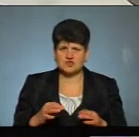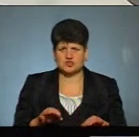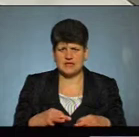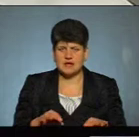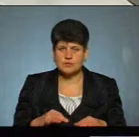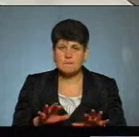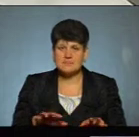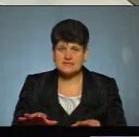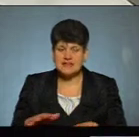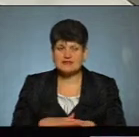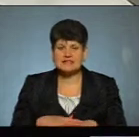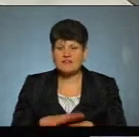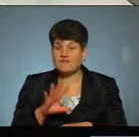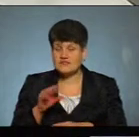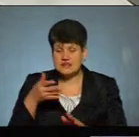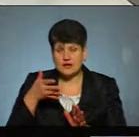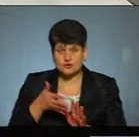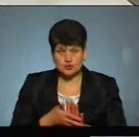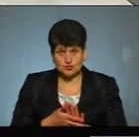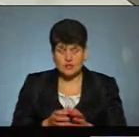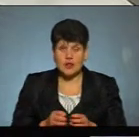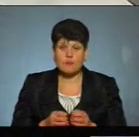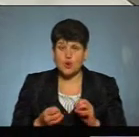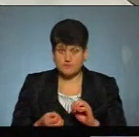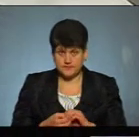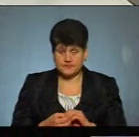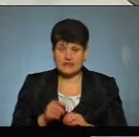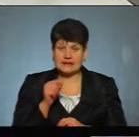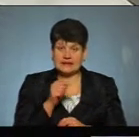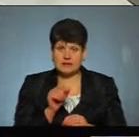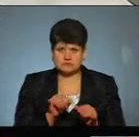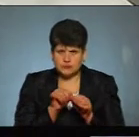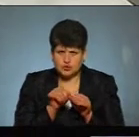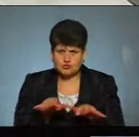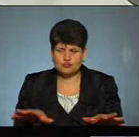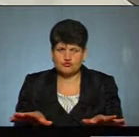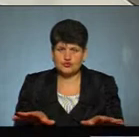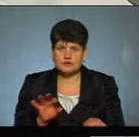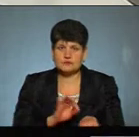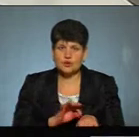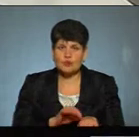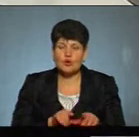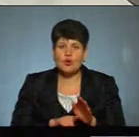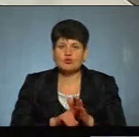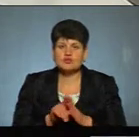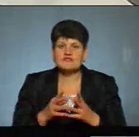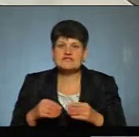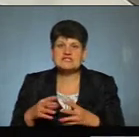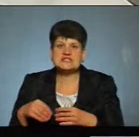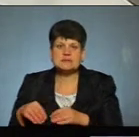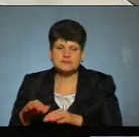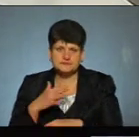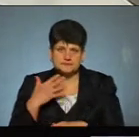Місцеве населення вже все розуміє проблематику, тому що там розпосюдження вірусу пішло через сім'ї. Ми маємо, до речі,